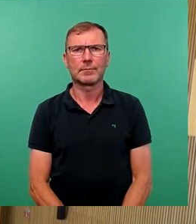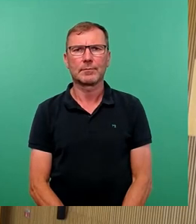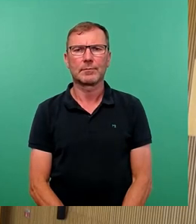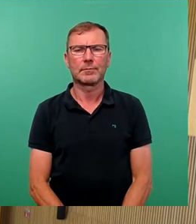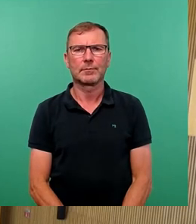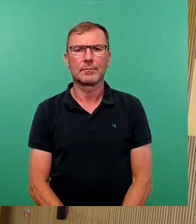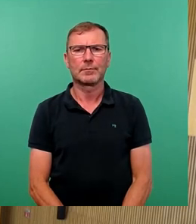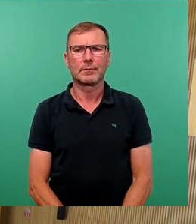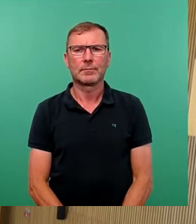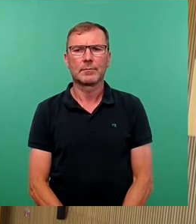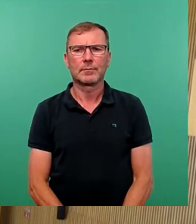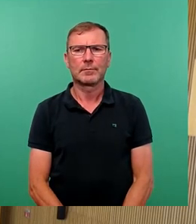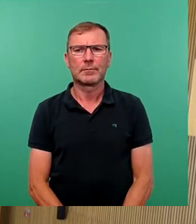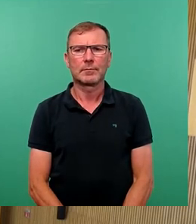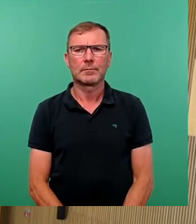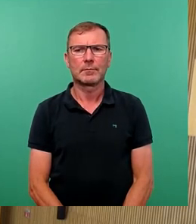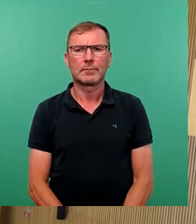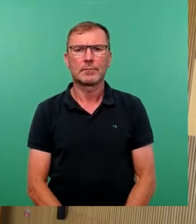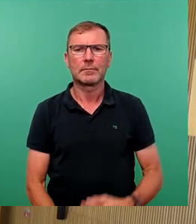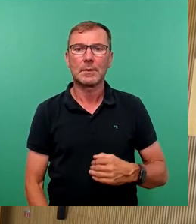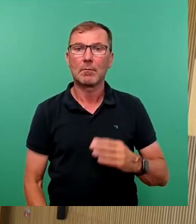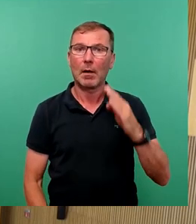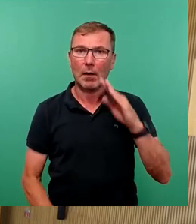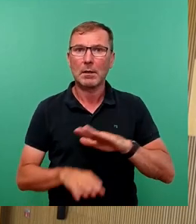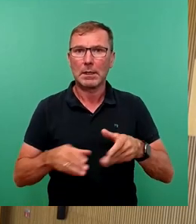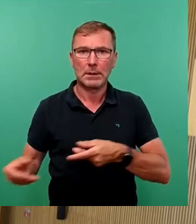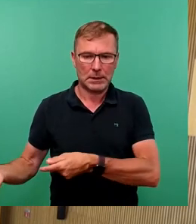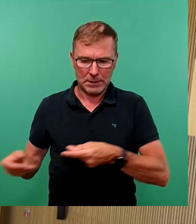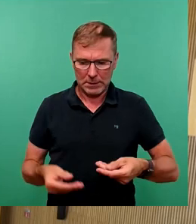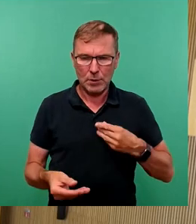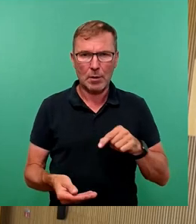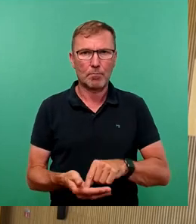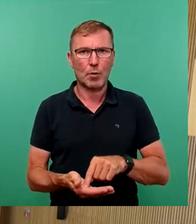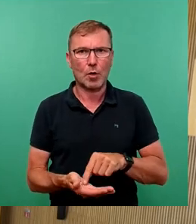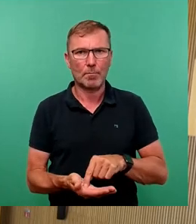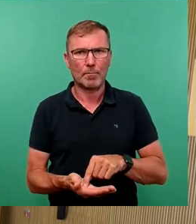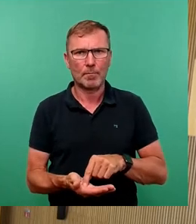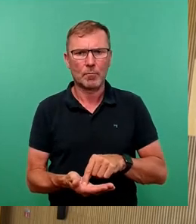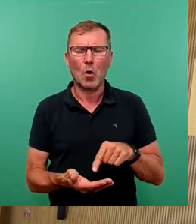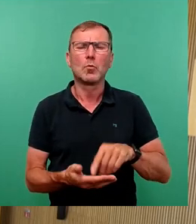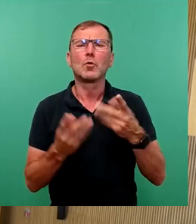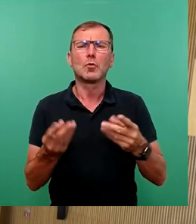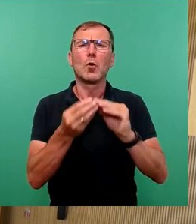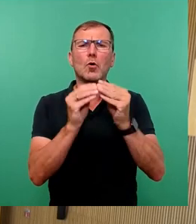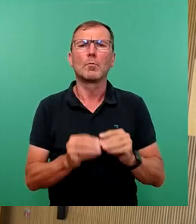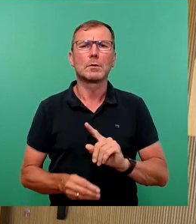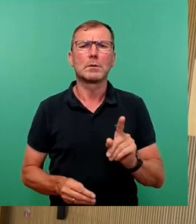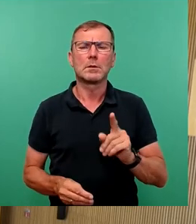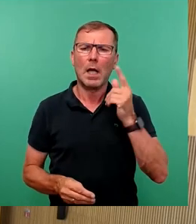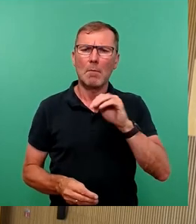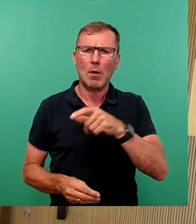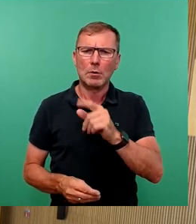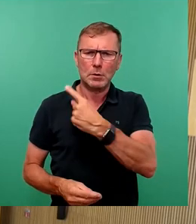Ich habe den gerade auf den Tisch gelegt bekommen und der ist aber nie so kompliziert, wenn der Herr Maloney den